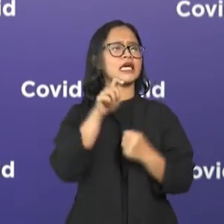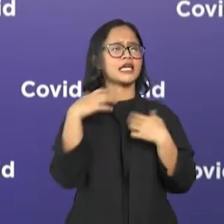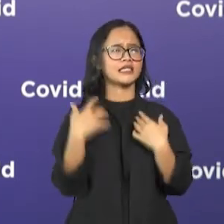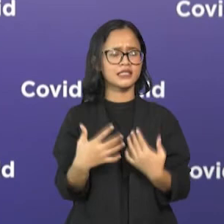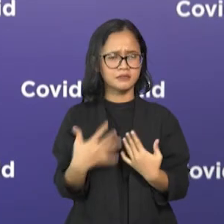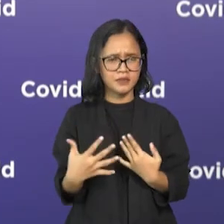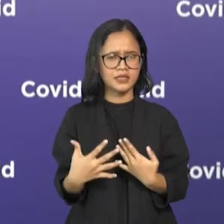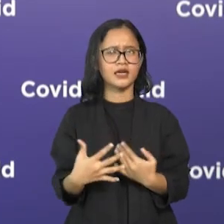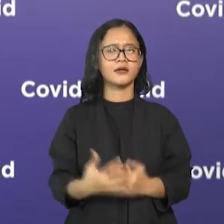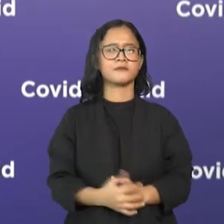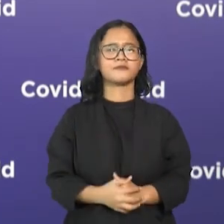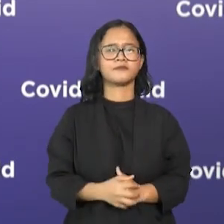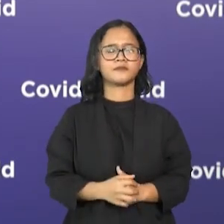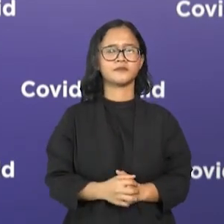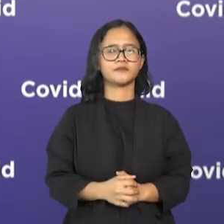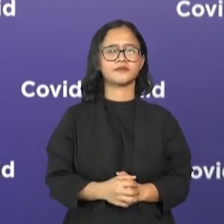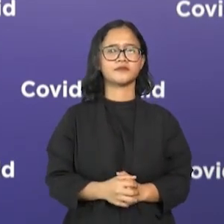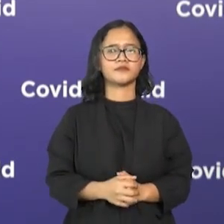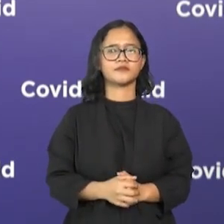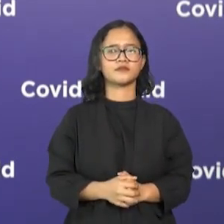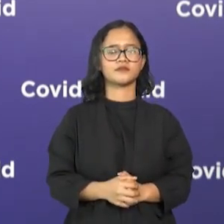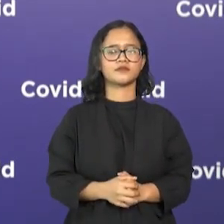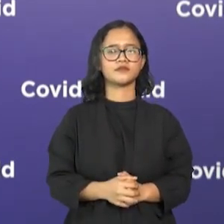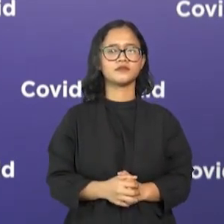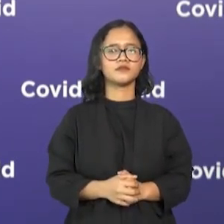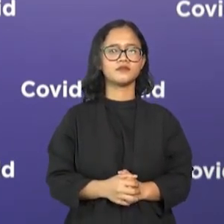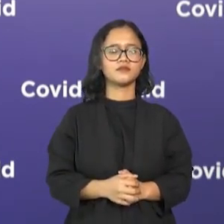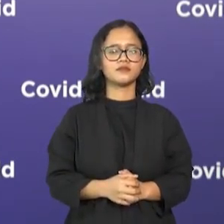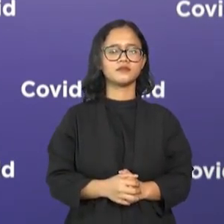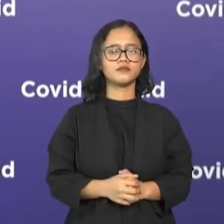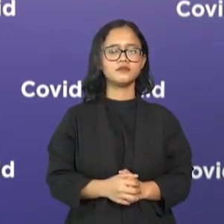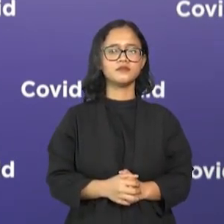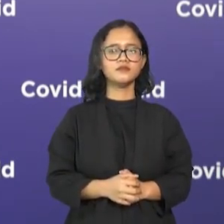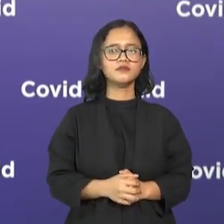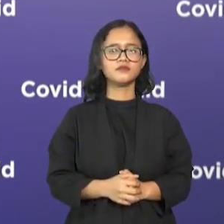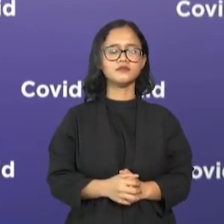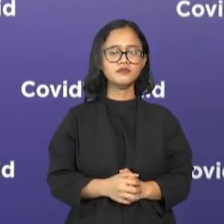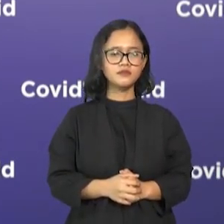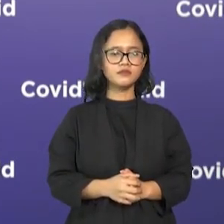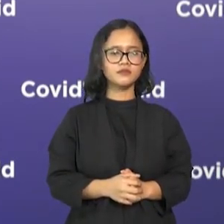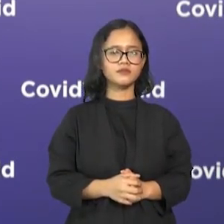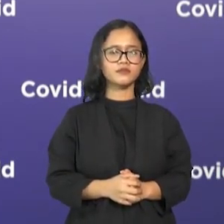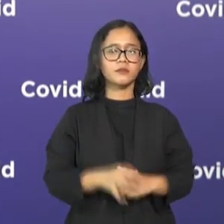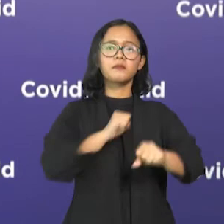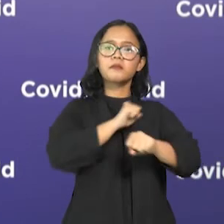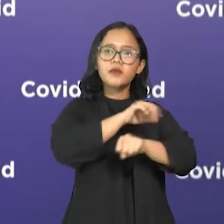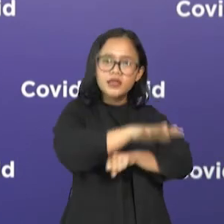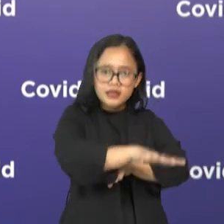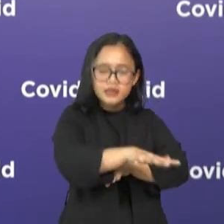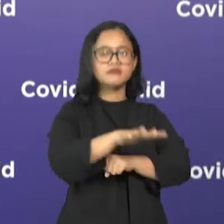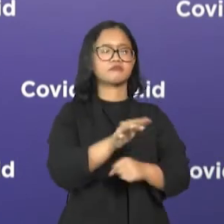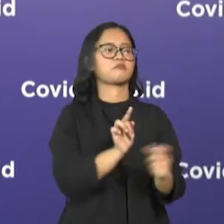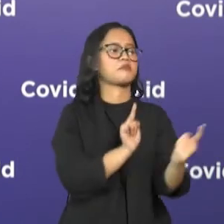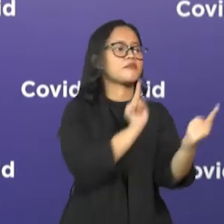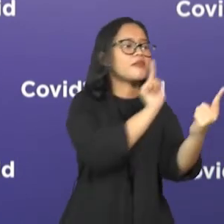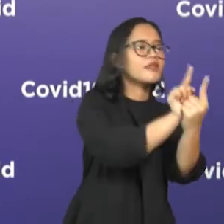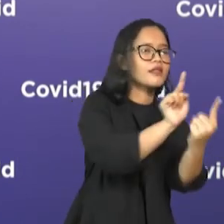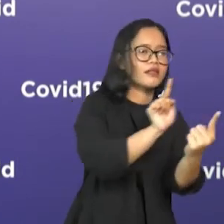bisa melakukan intervensi yang secara baik, melakukan pendekatan,